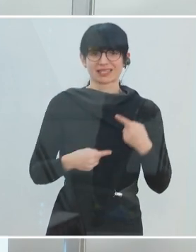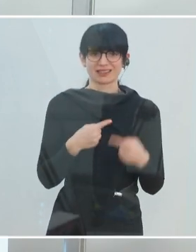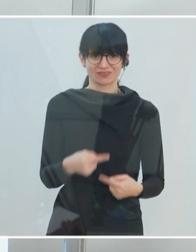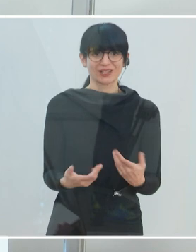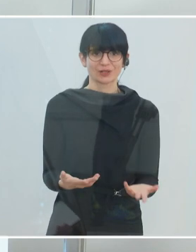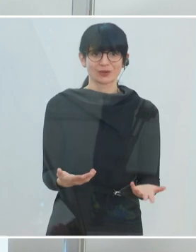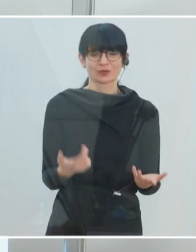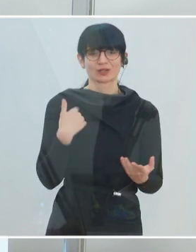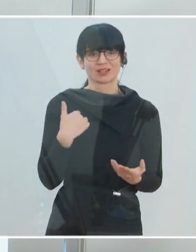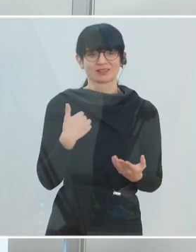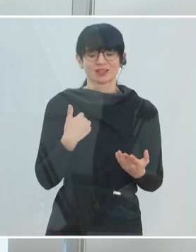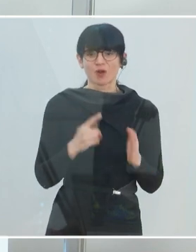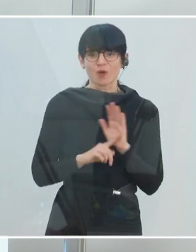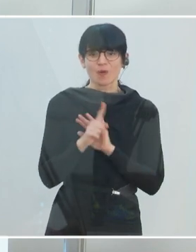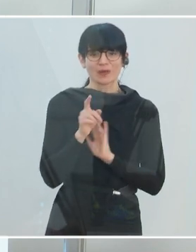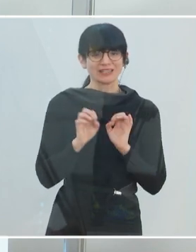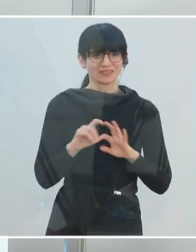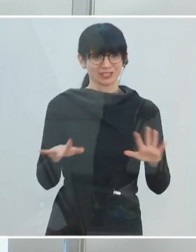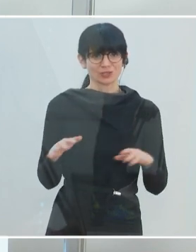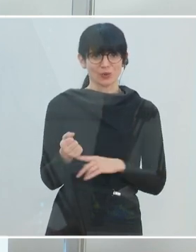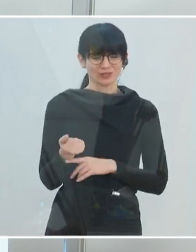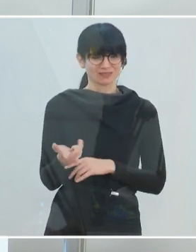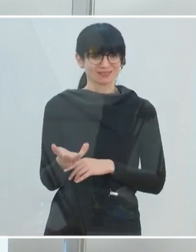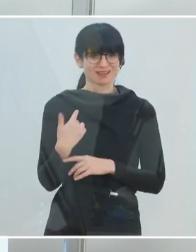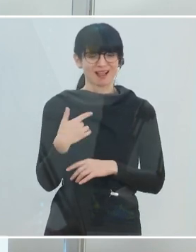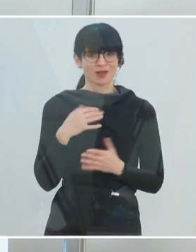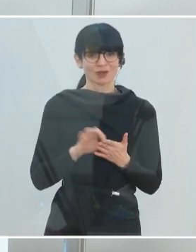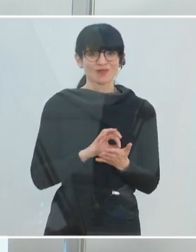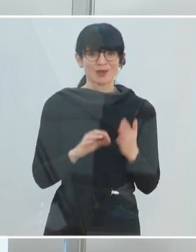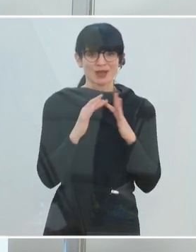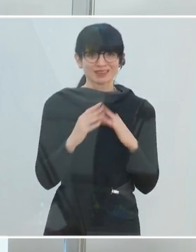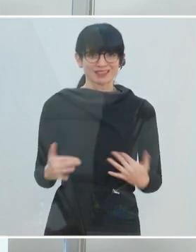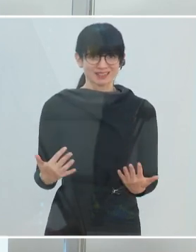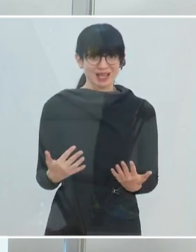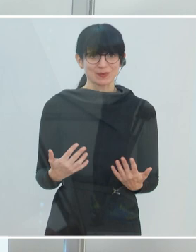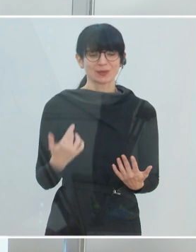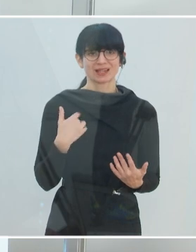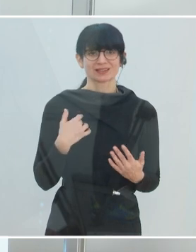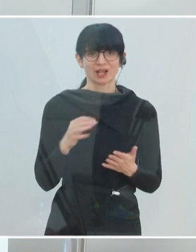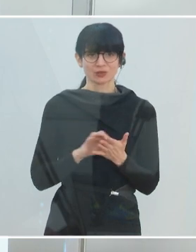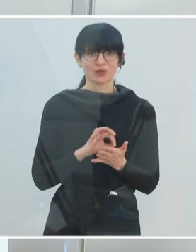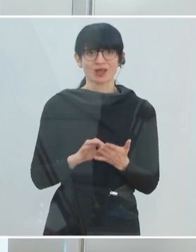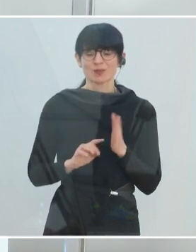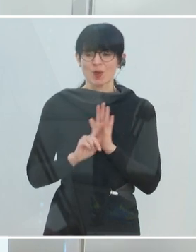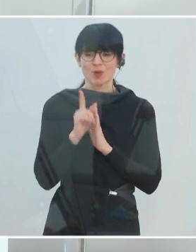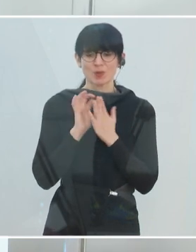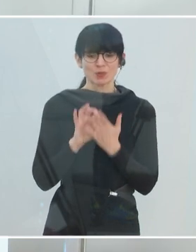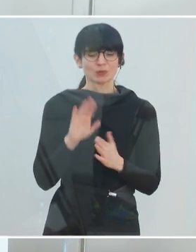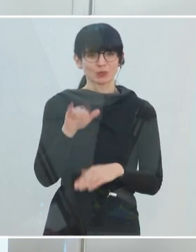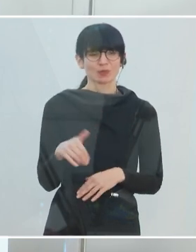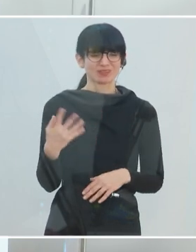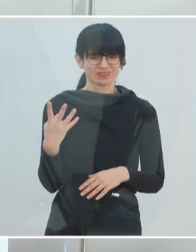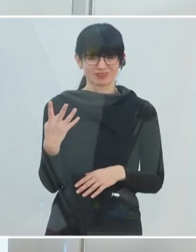waren bei einer sehr hohen Infektionszahl im November, Dezember, im November Höhepunkt Ende November über 4